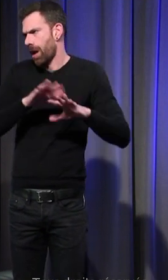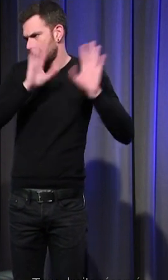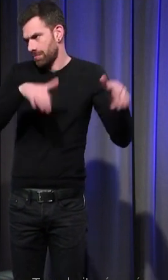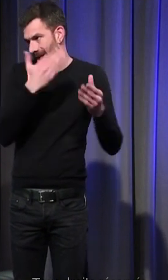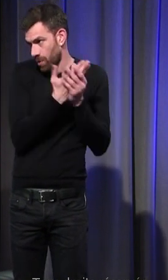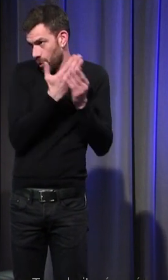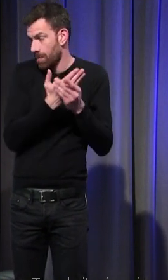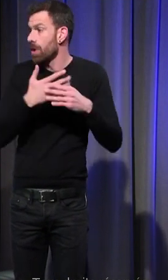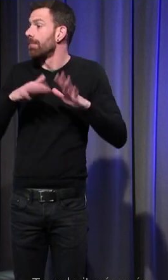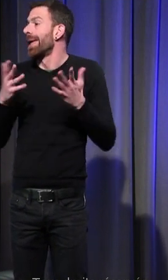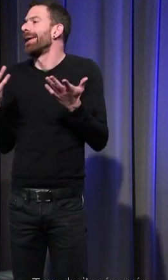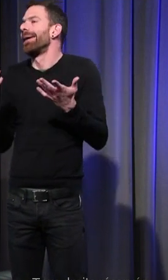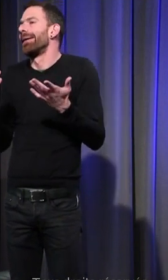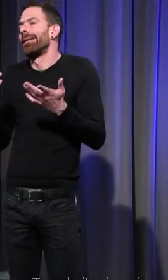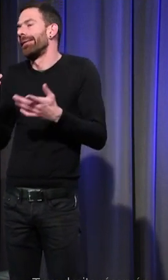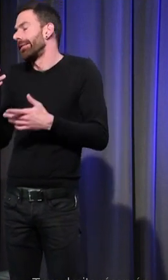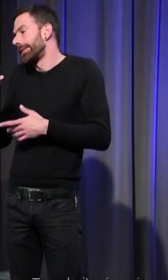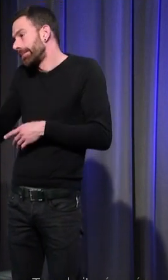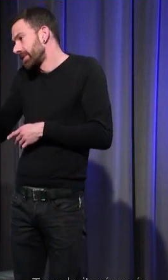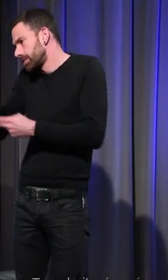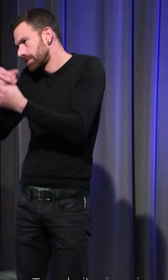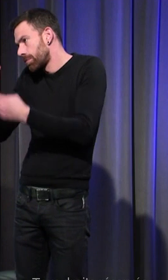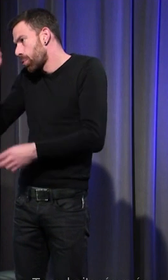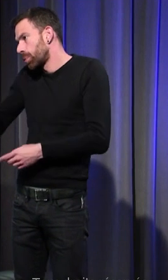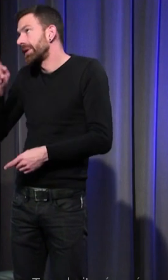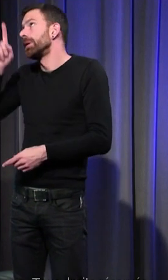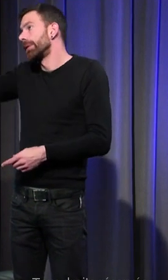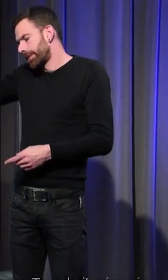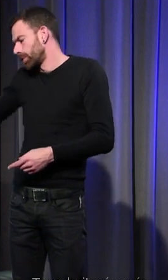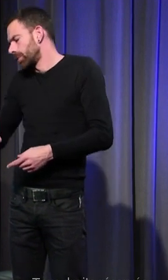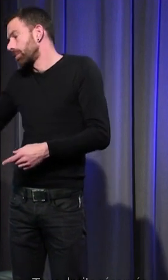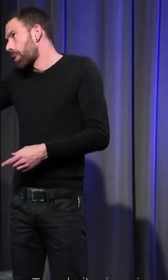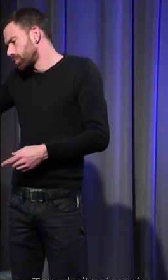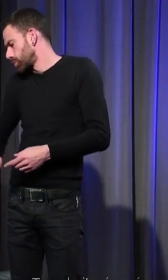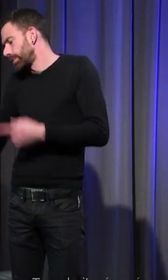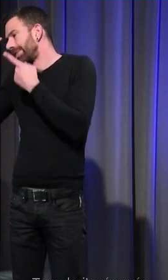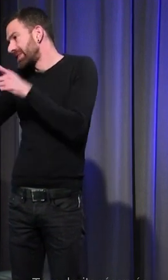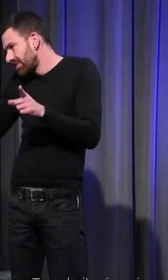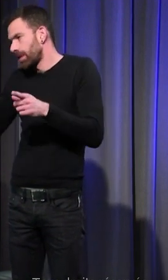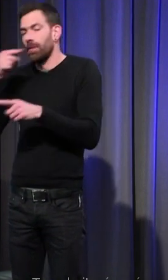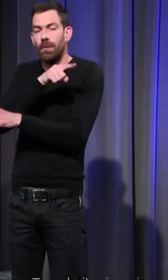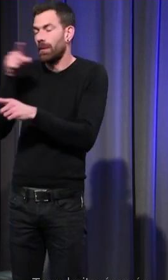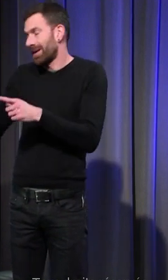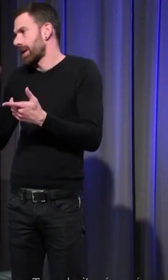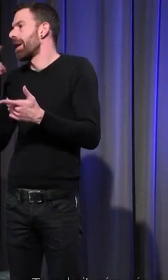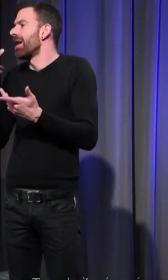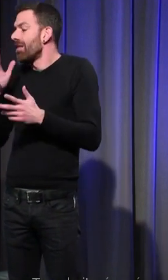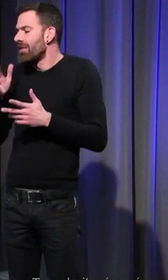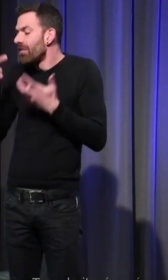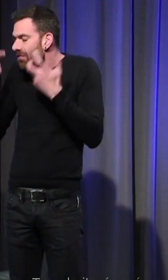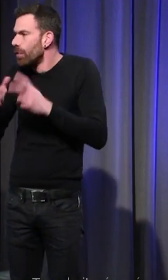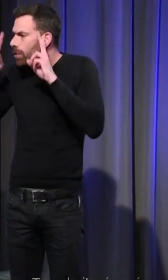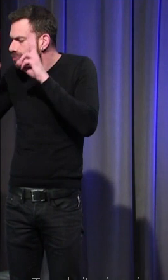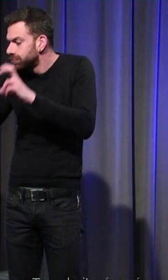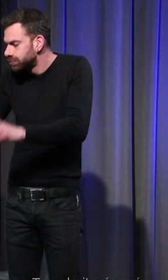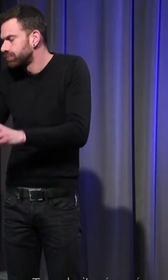mais la réponse est bien évidemment oui à votre question et l'objectif c'est petit à petit d'aller vers ce genre de raffinement alors est-ce qu'on atteindra par exemple